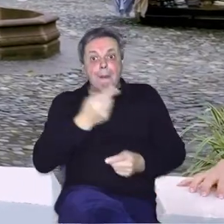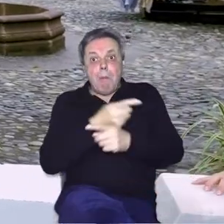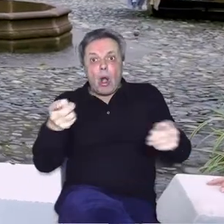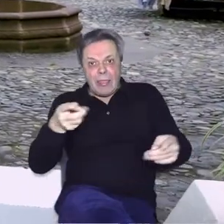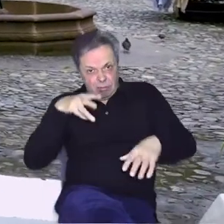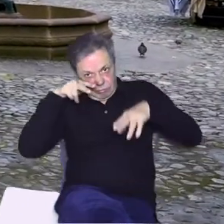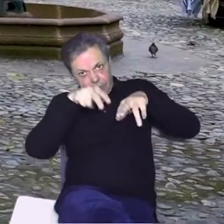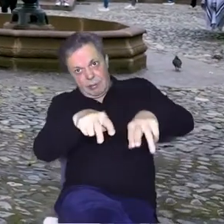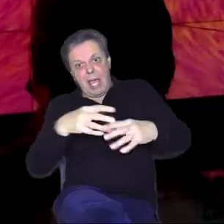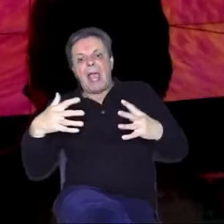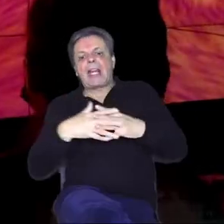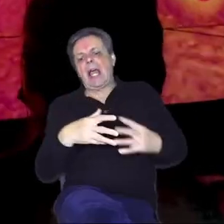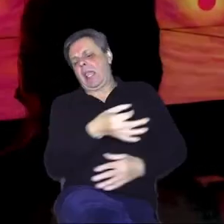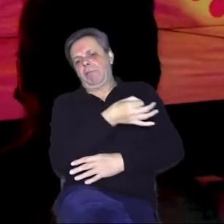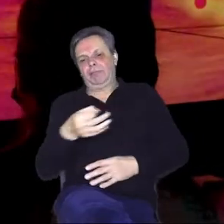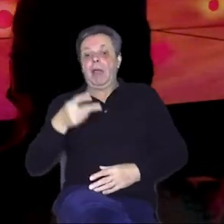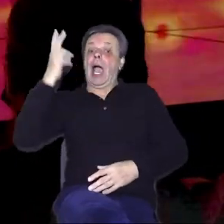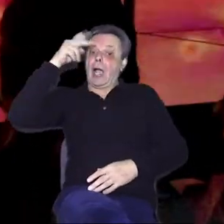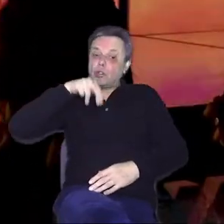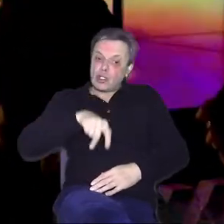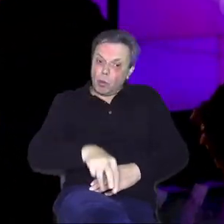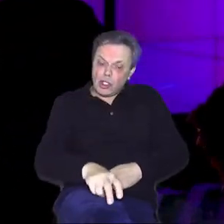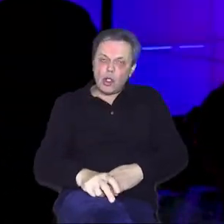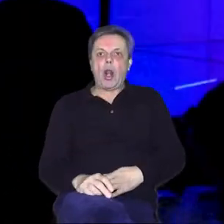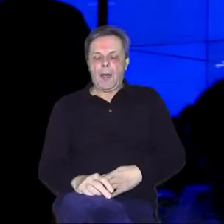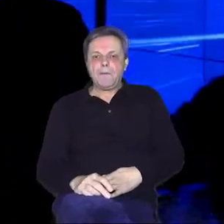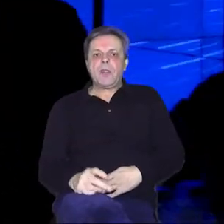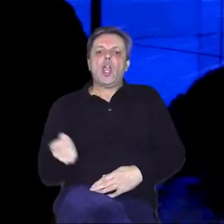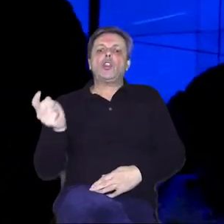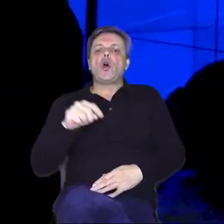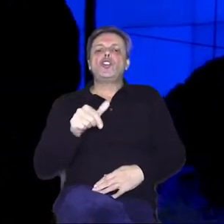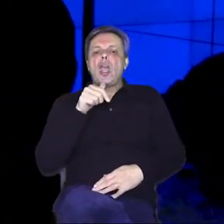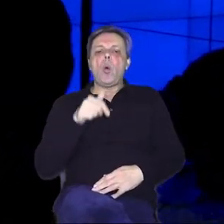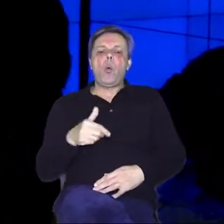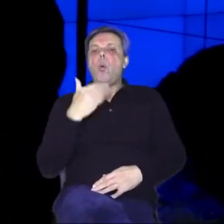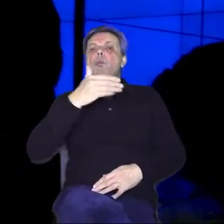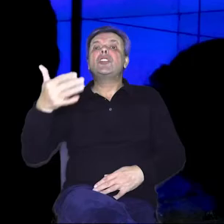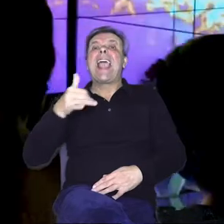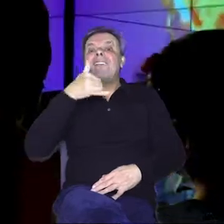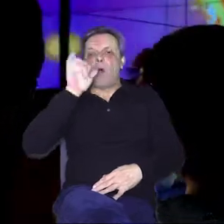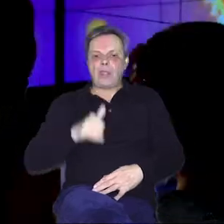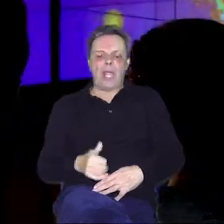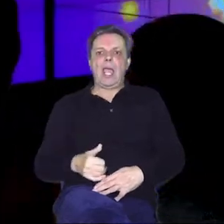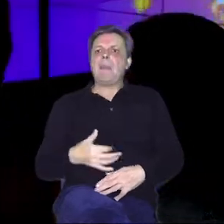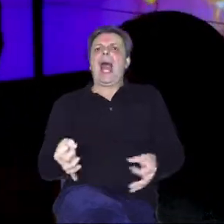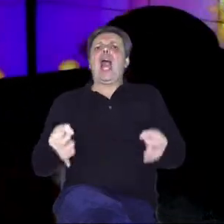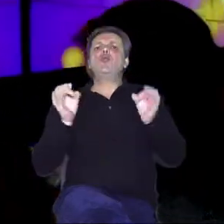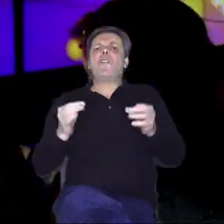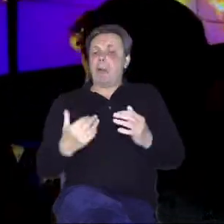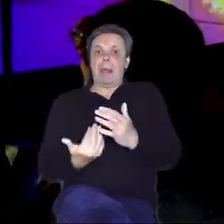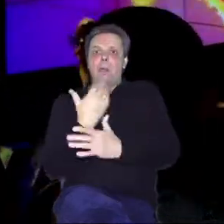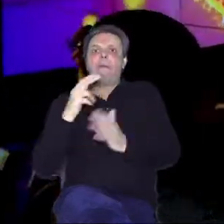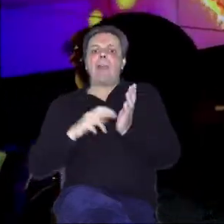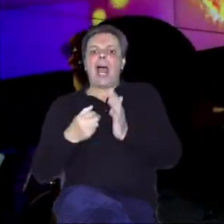prekrasan. Kada se spustite u podnožje, svakako svratite u nedaleki muze vode. Na vrlo suvremeni